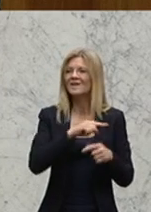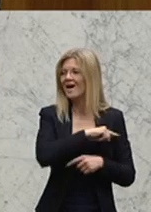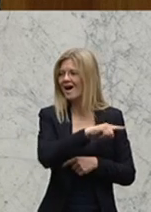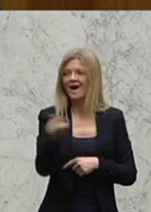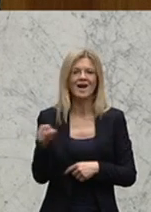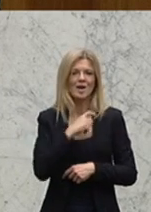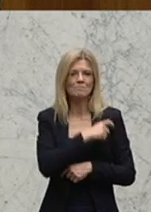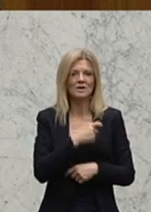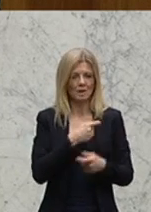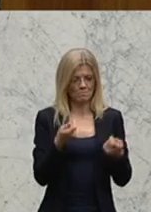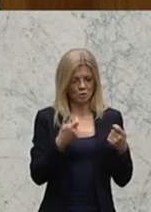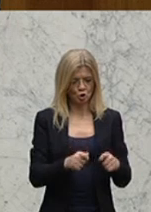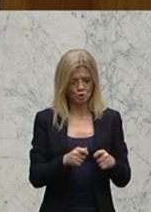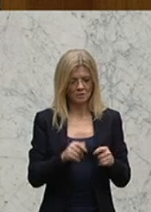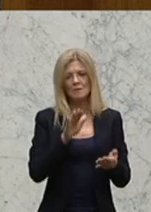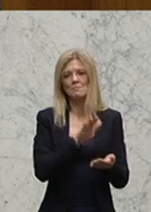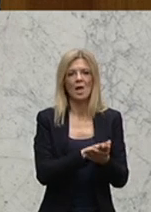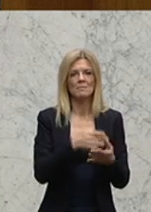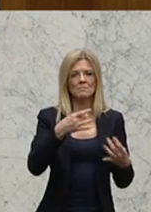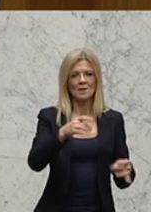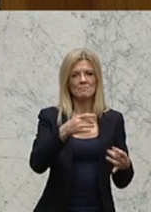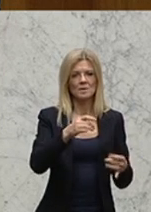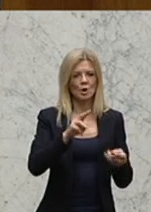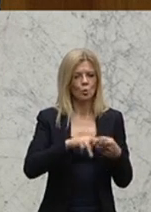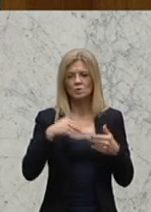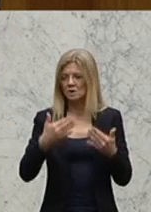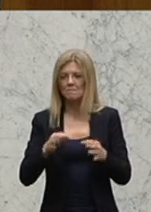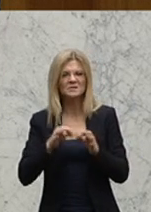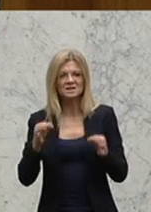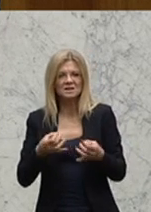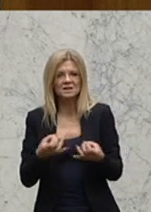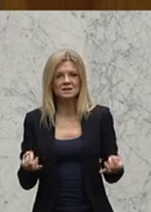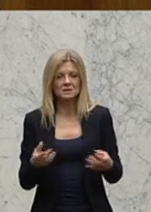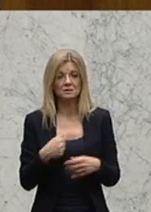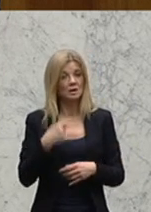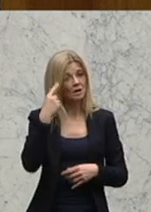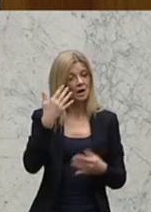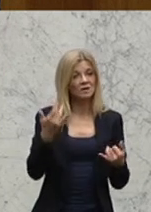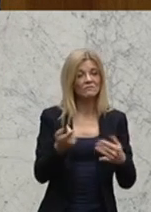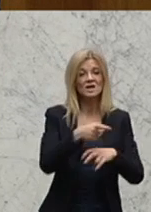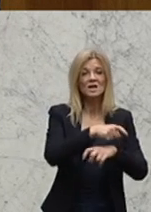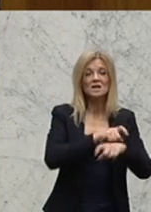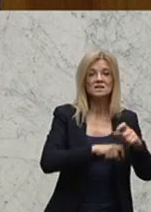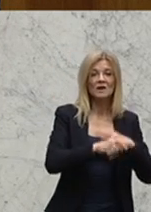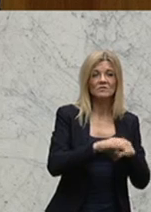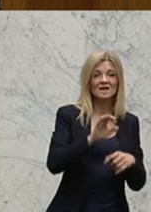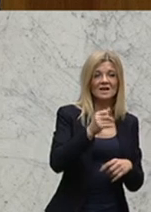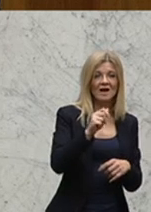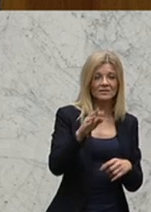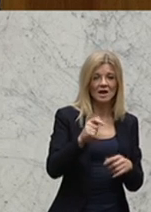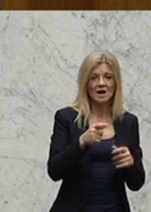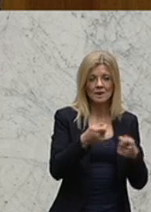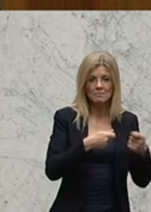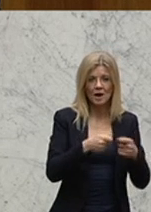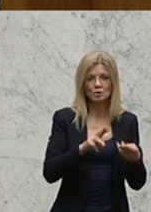dass es am Papier bleibt und dann nichts weiteres folgt. Wir erinnern uns an Sklaverei am Garnelenmarkt, die internationale Erklärung zu den Rechten